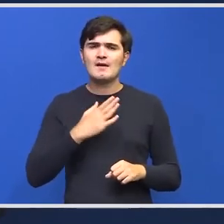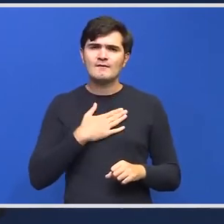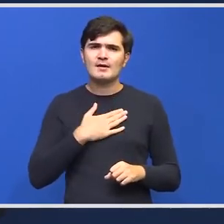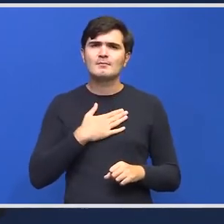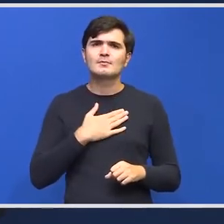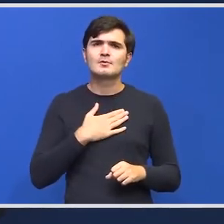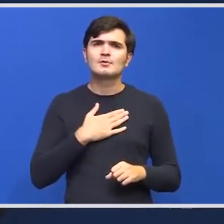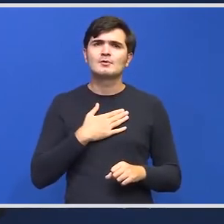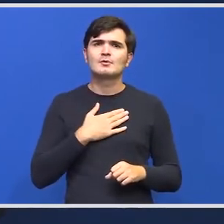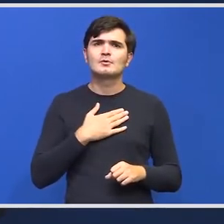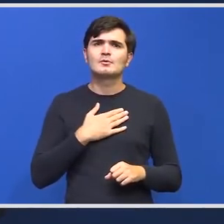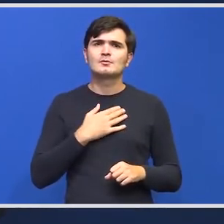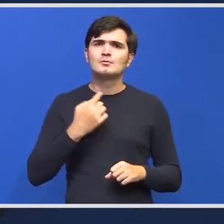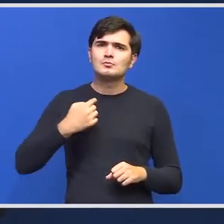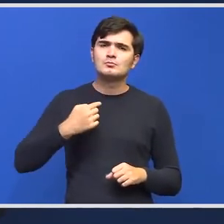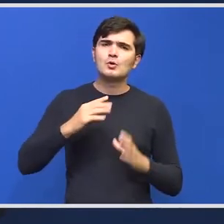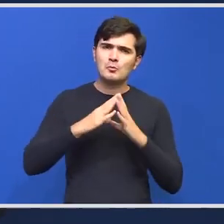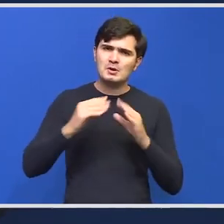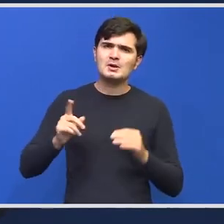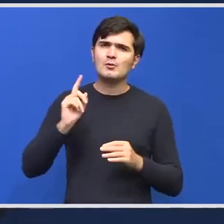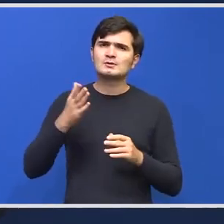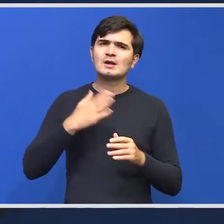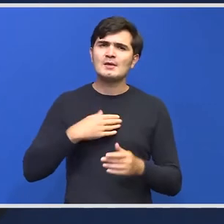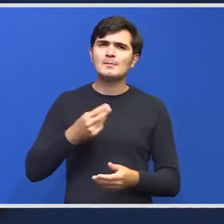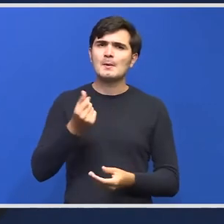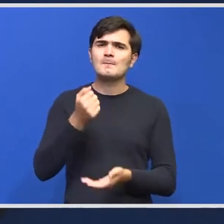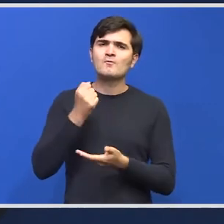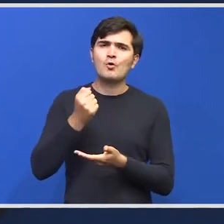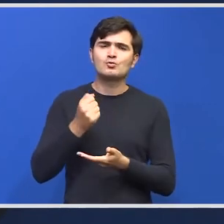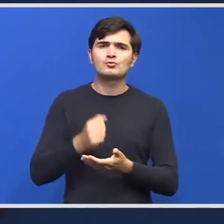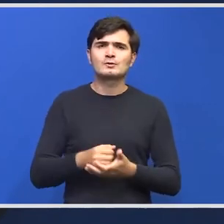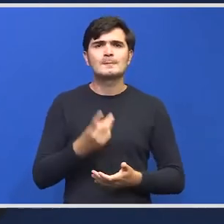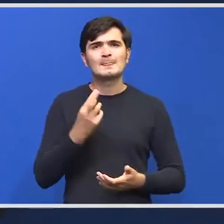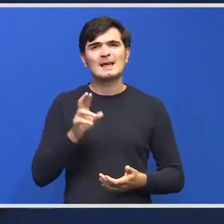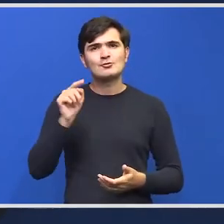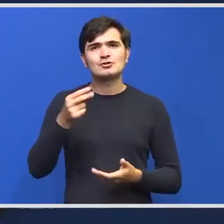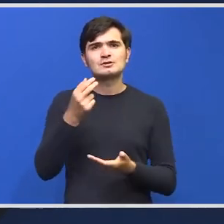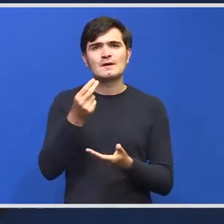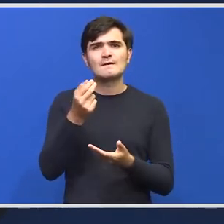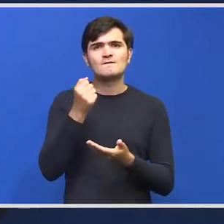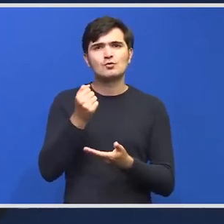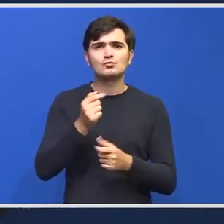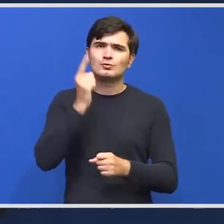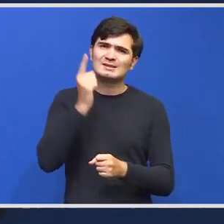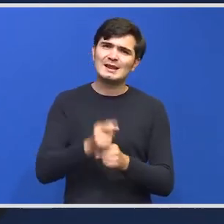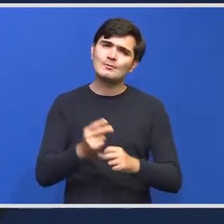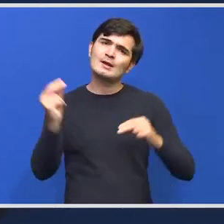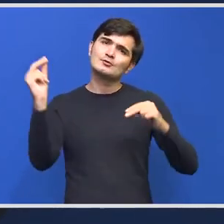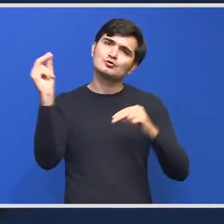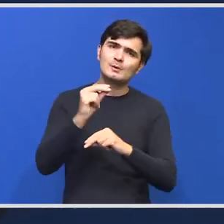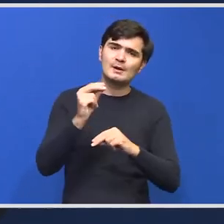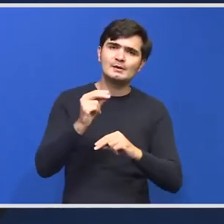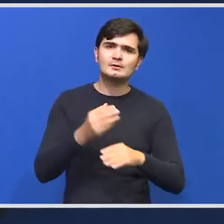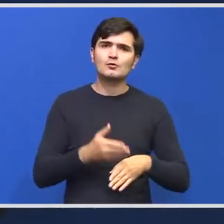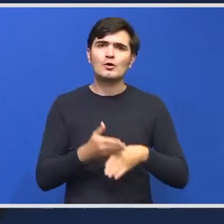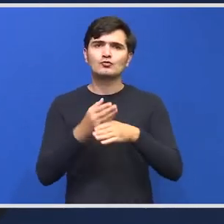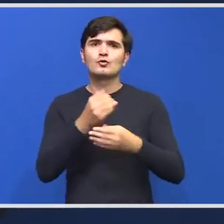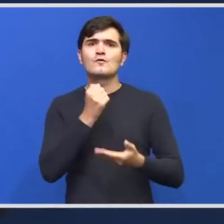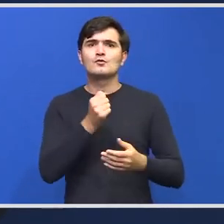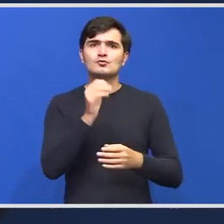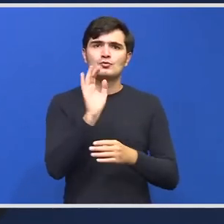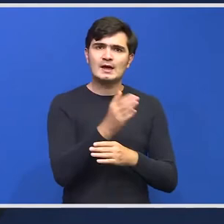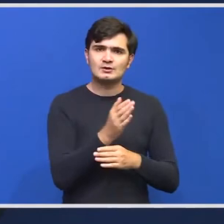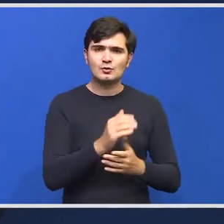stat ca și România vom avea fonduri dar ele trebuie suplimentate din fonduri naționale și nu în